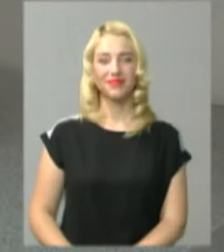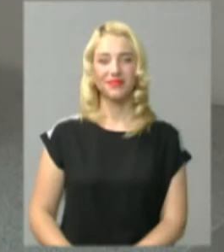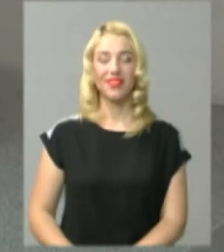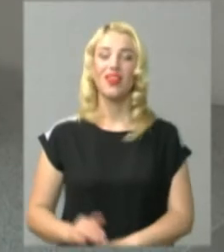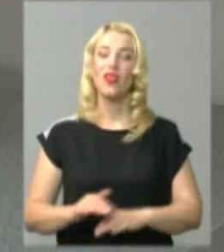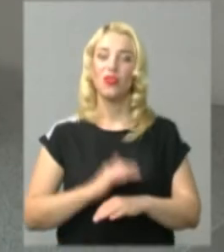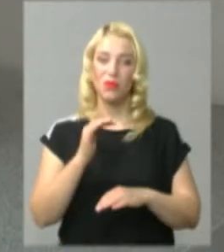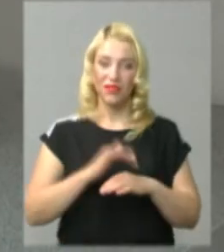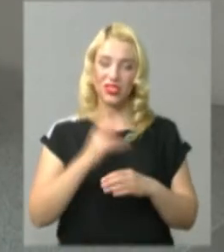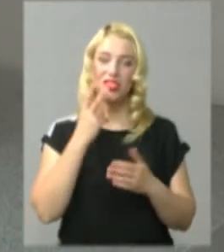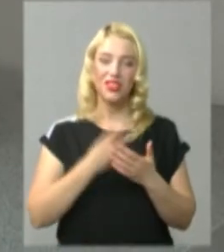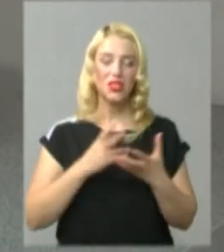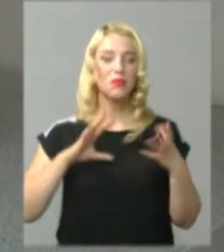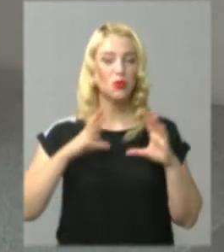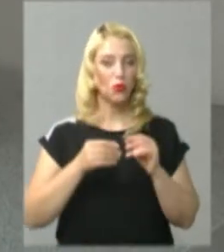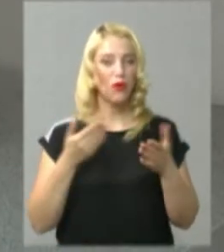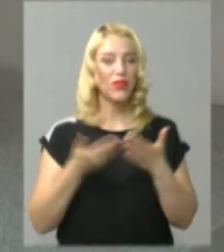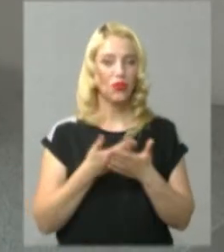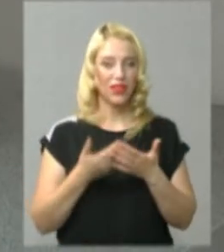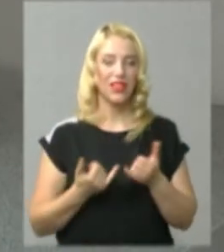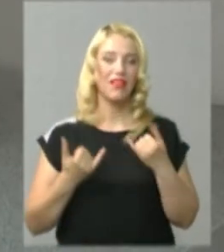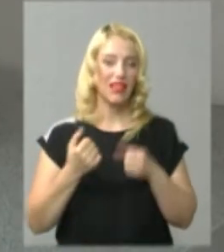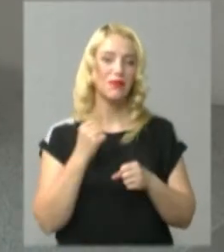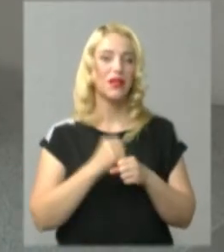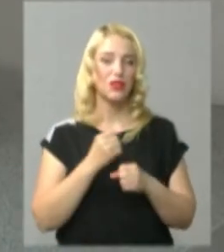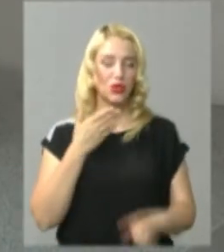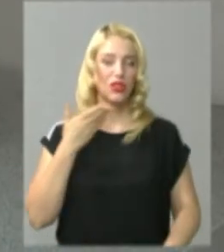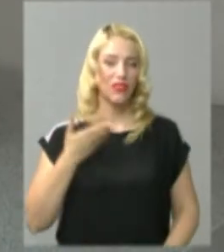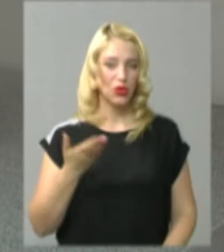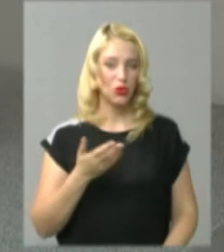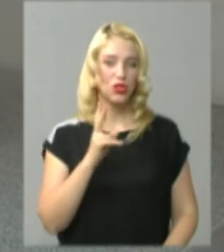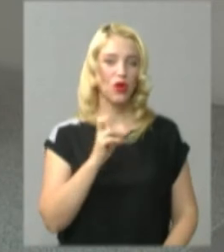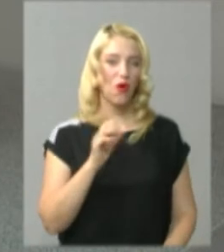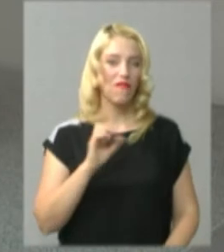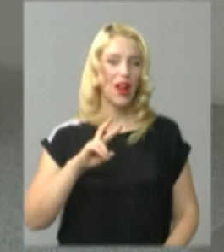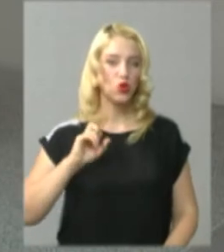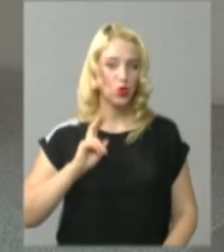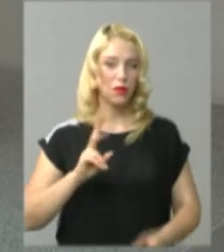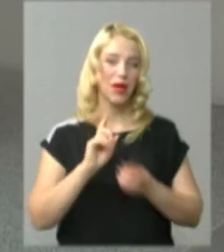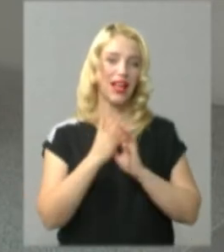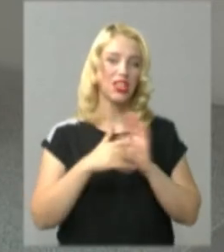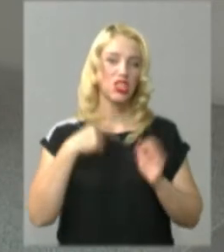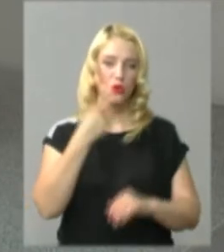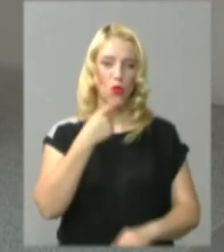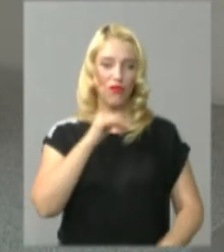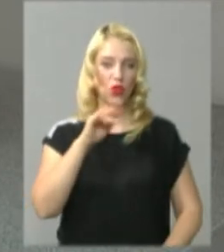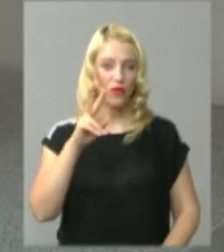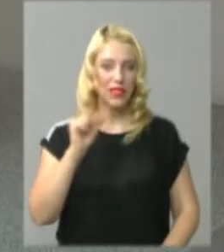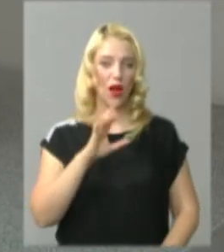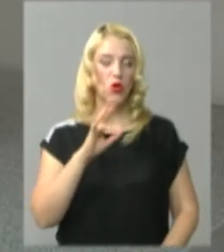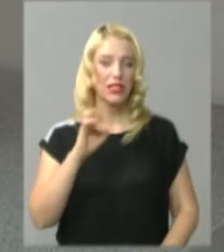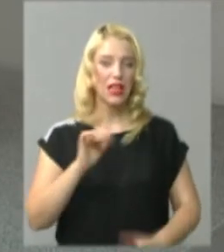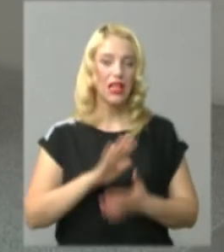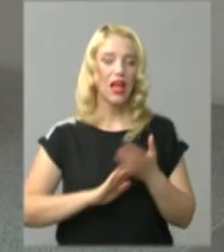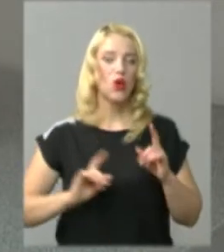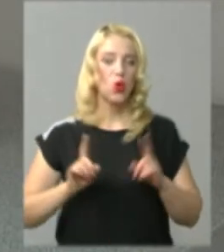Доброго вечора, ви дивитесь підсумковий випуск новин. У студії для вас працює ведуча Валерія Ковальчук. На жест вимову перекладає Оксана Фіновська.